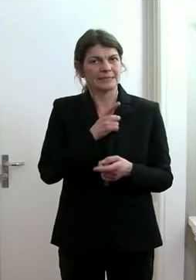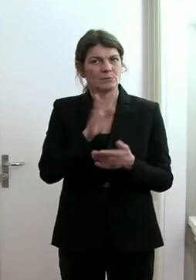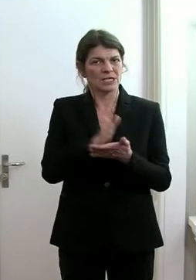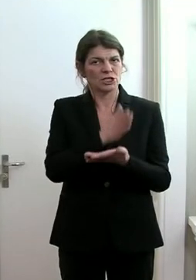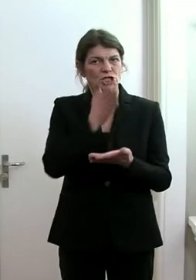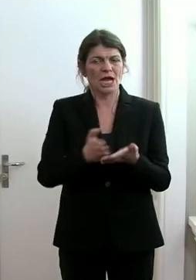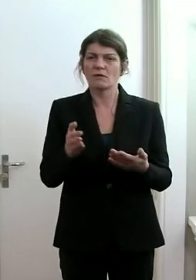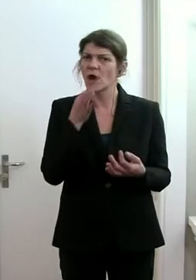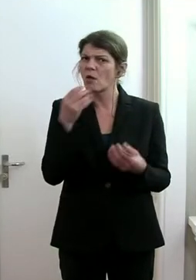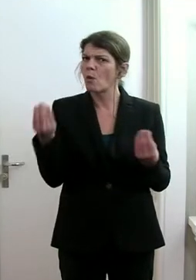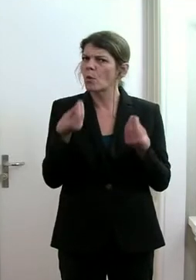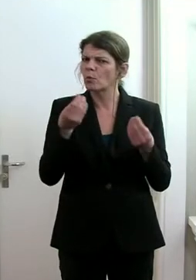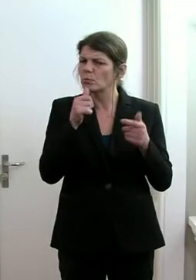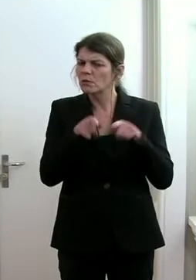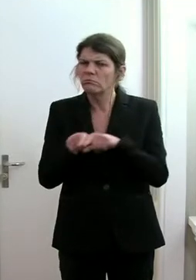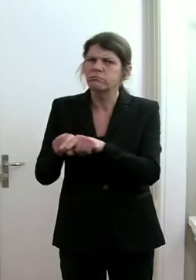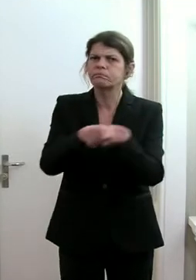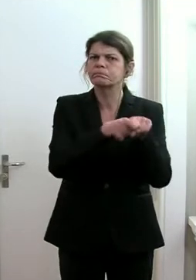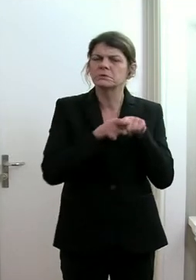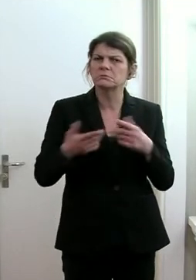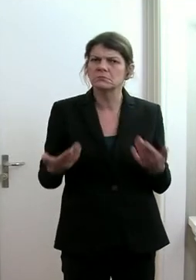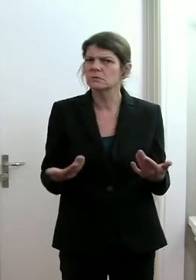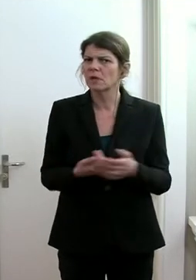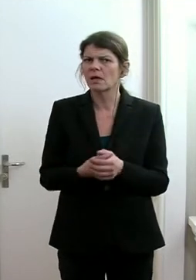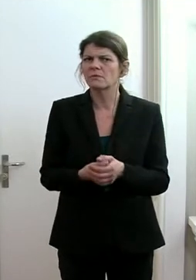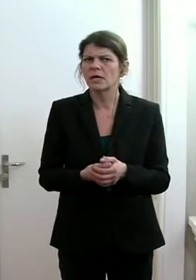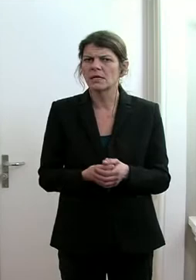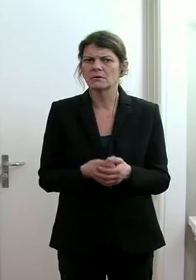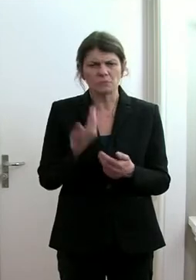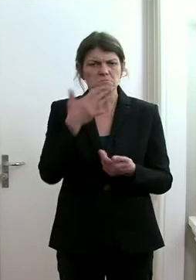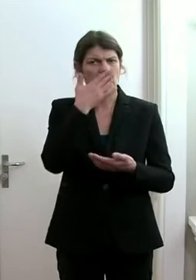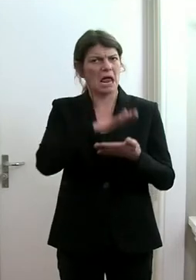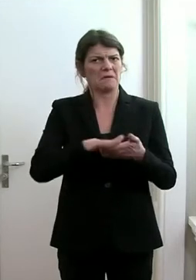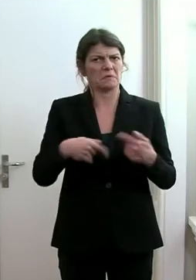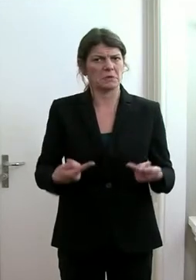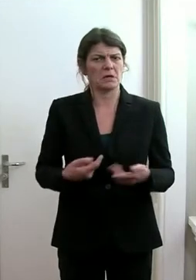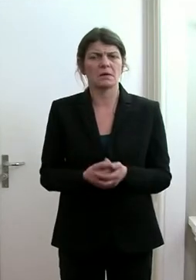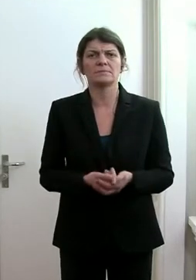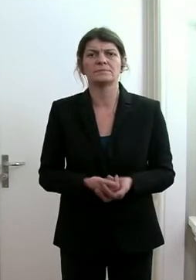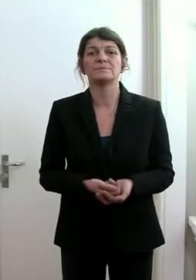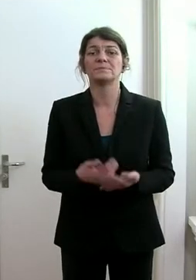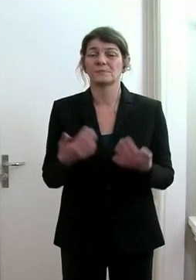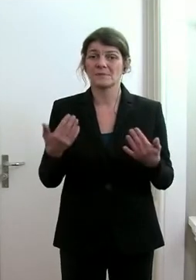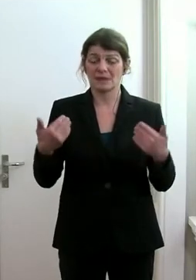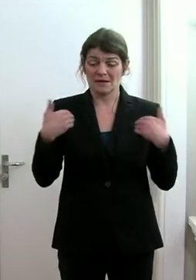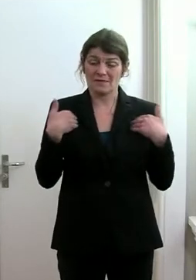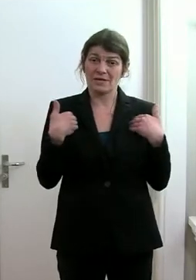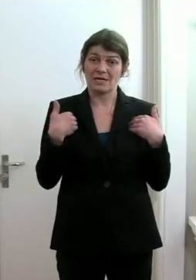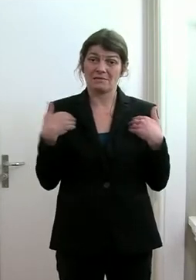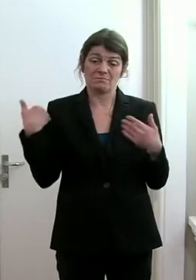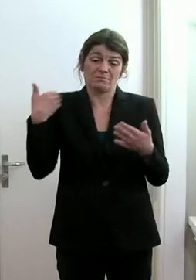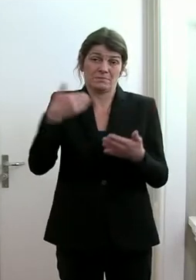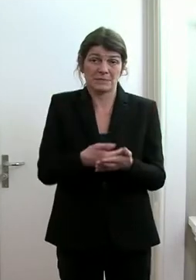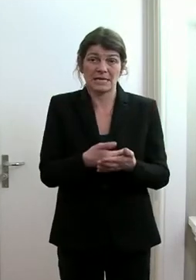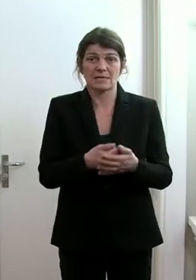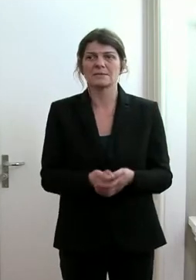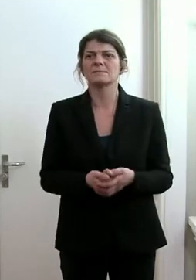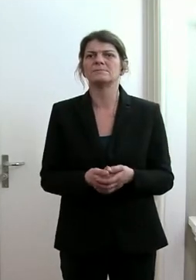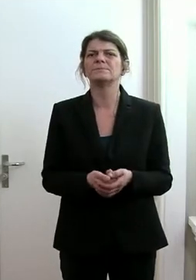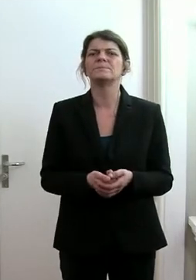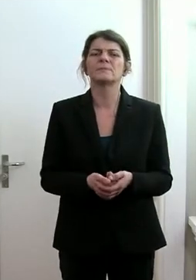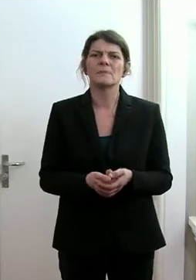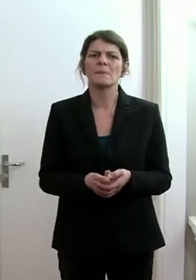Warum gibt es da keine einheitliche Regelung, um das zu vereinfachen? Wir sind bis anhin in der